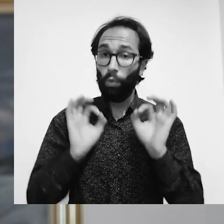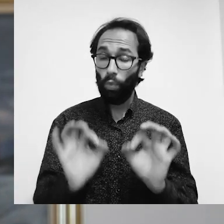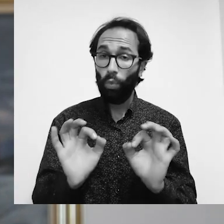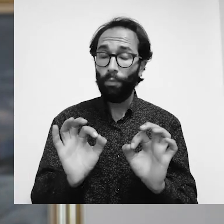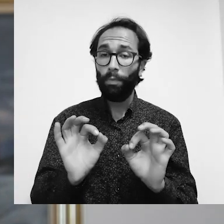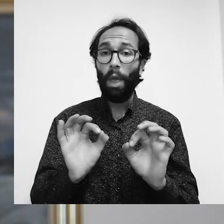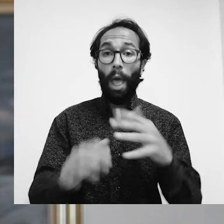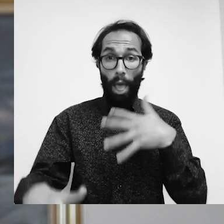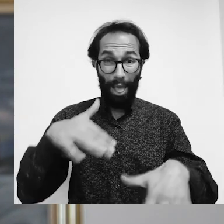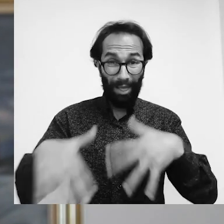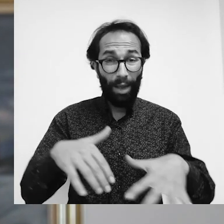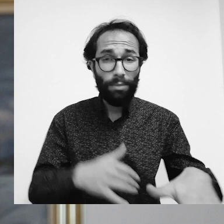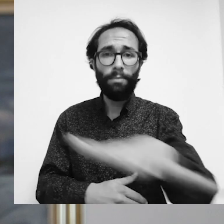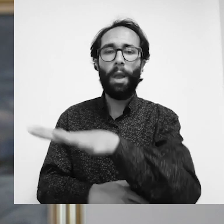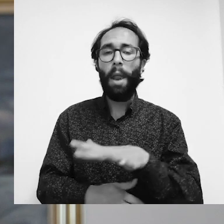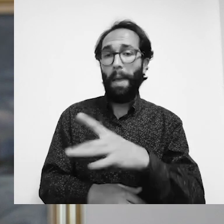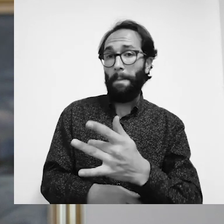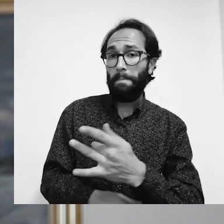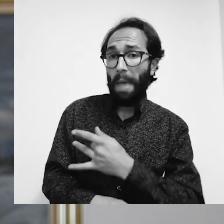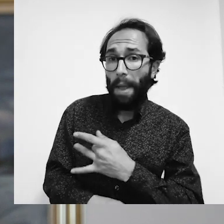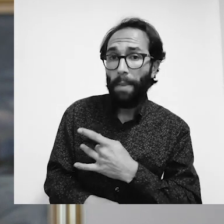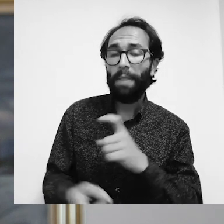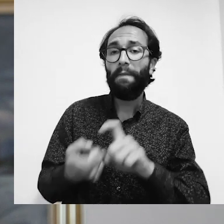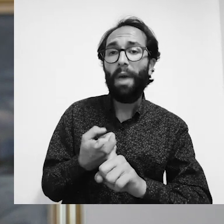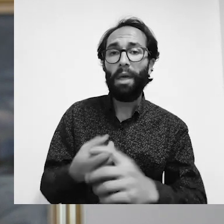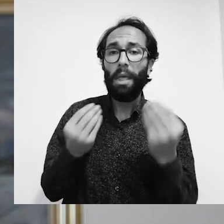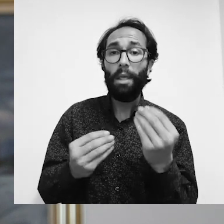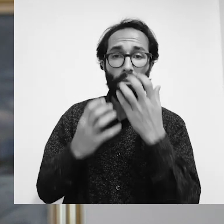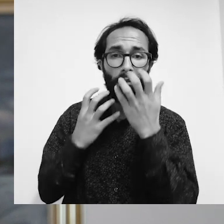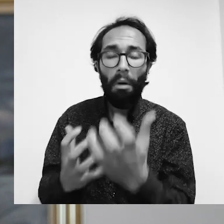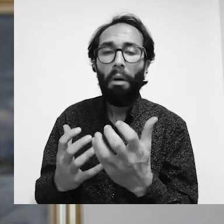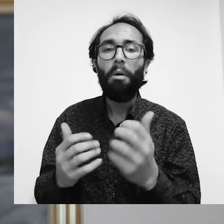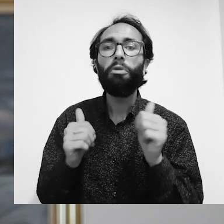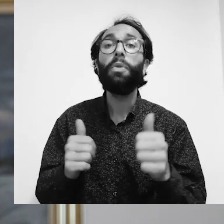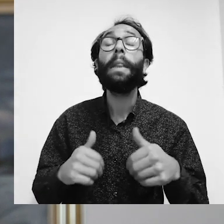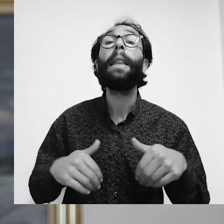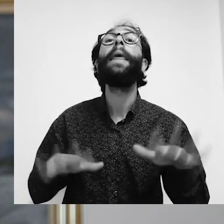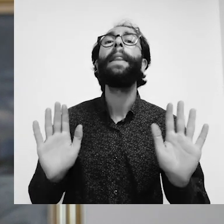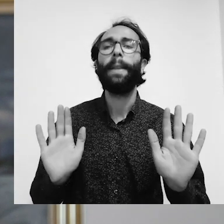engellilere merhamet ve inayet gösterme günü değildir.